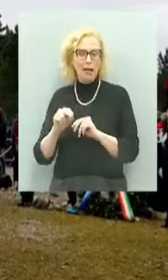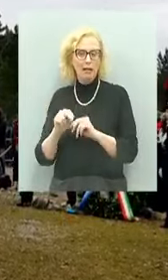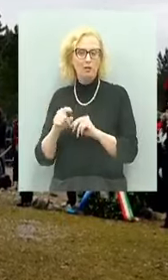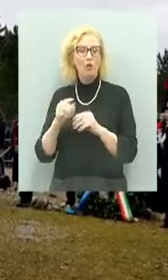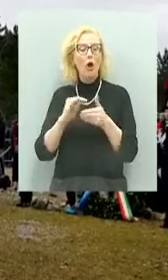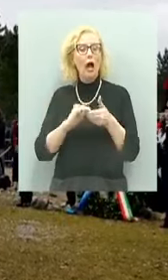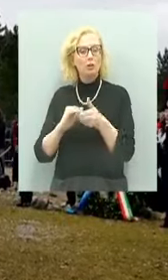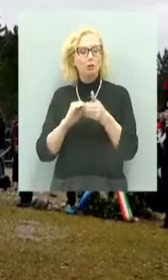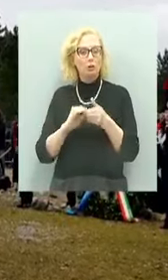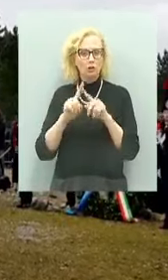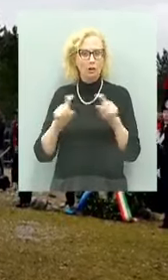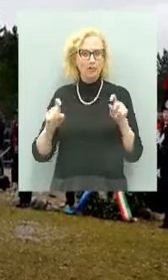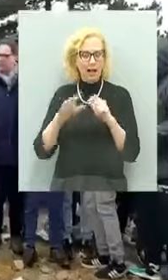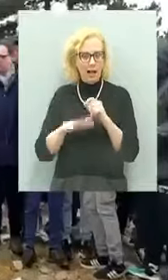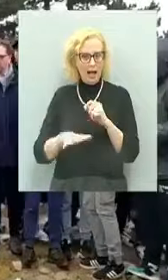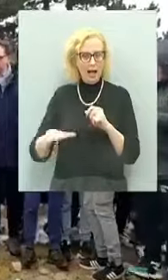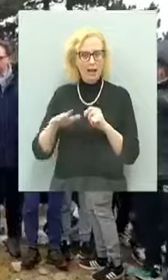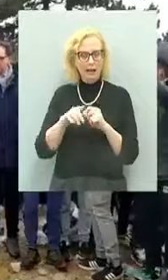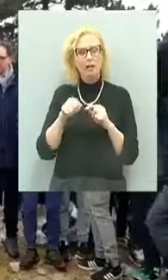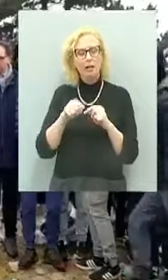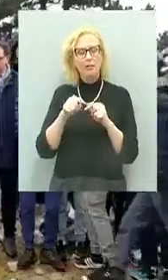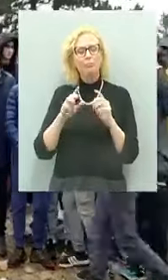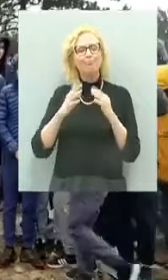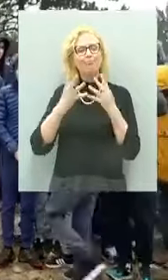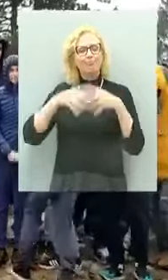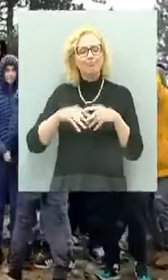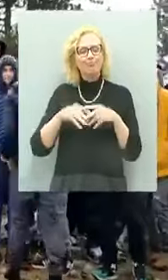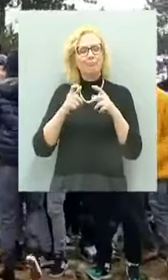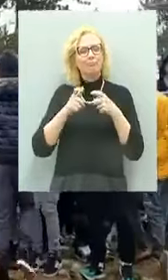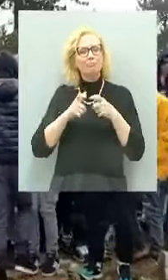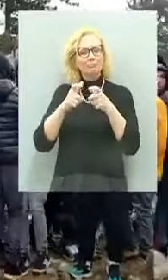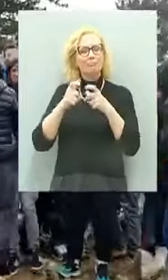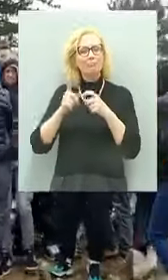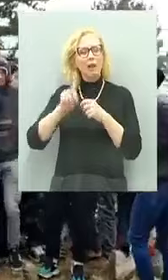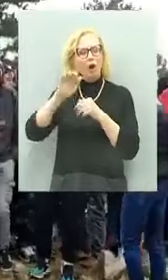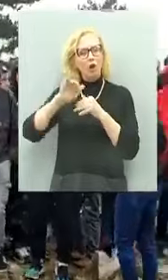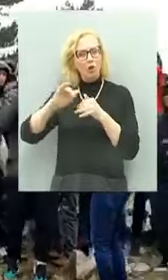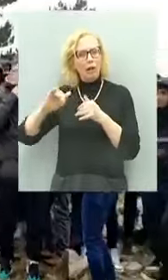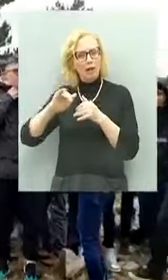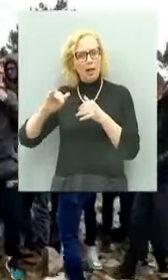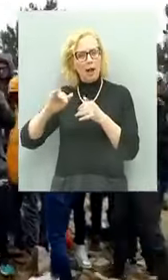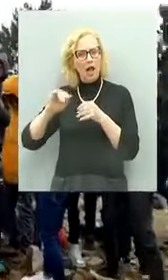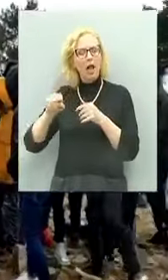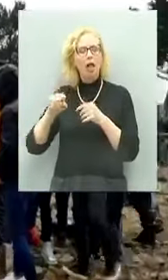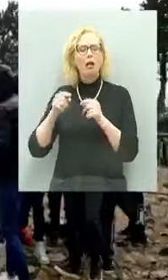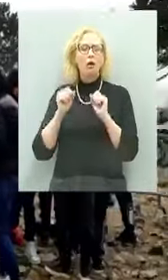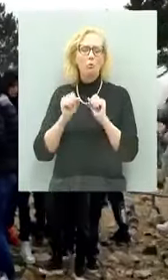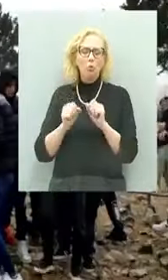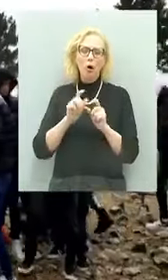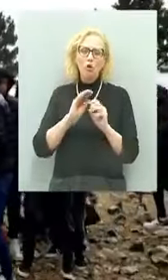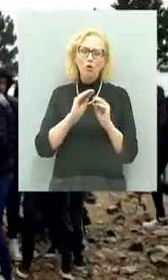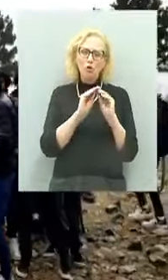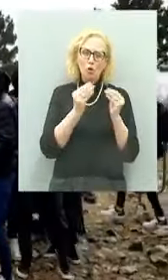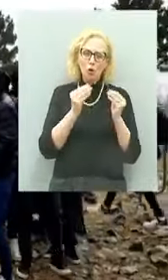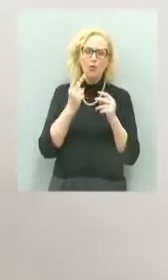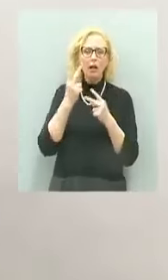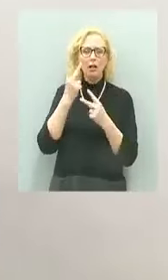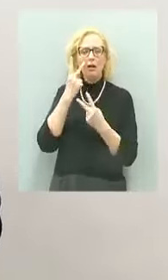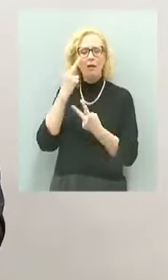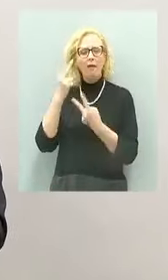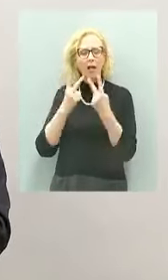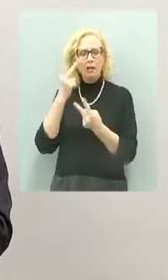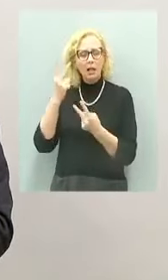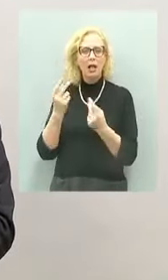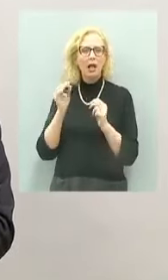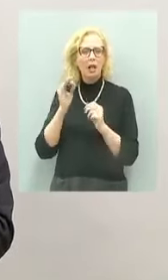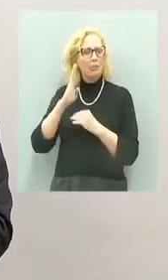territorio per organizzare appunto dei viaggi verso il nord orientale così da consentire alle nuove generazioni di confrontarsi